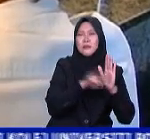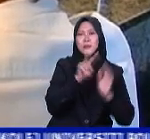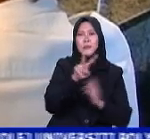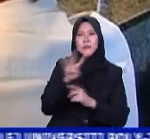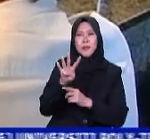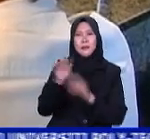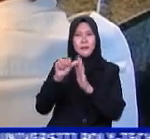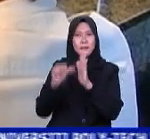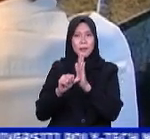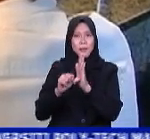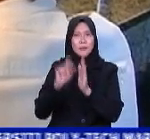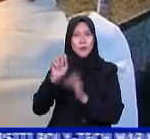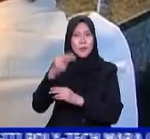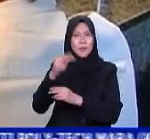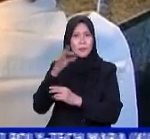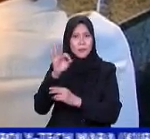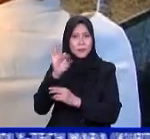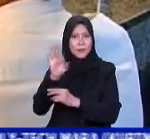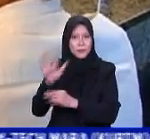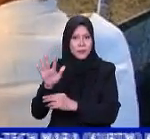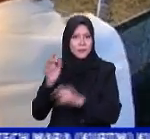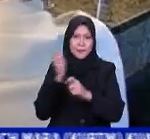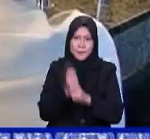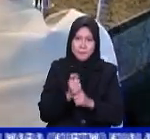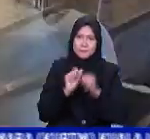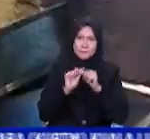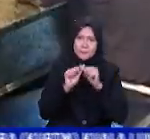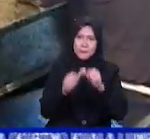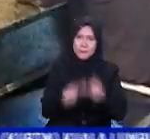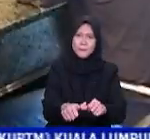Tabung Haji 1995 terus kekal.